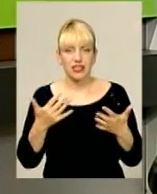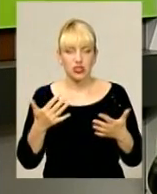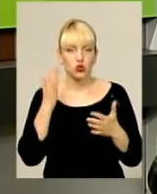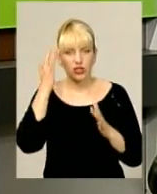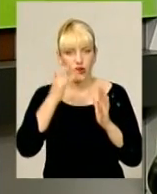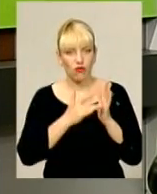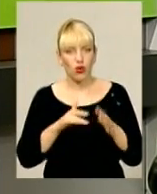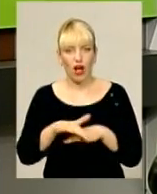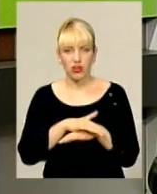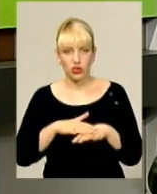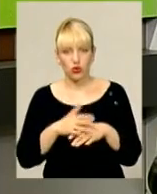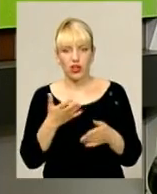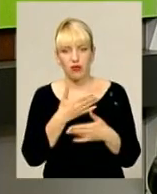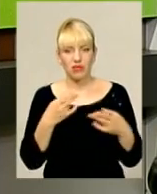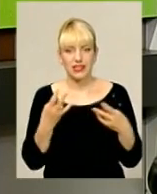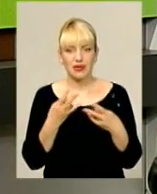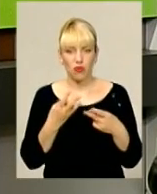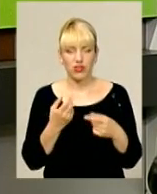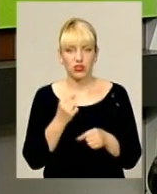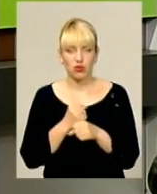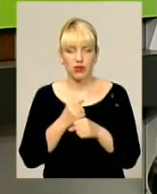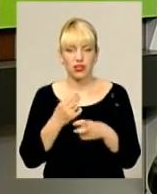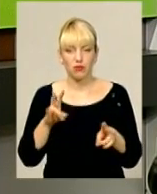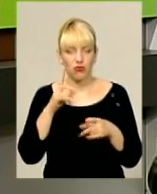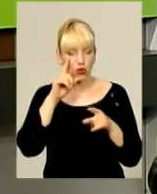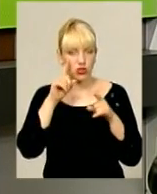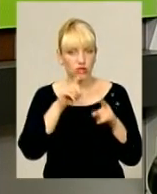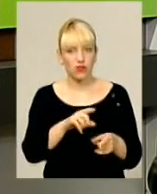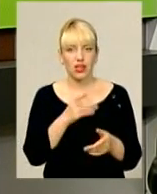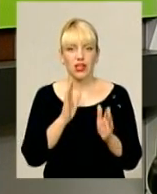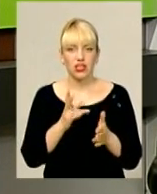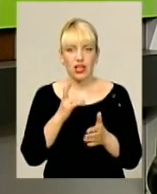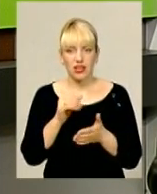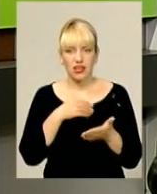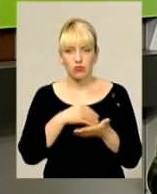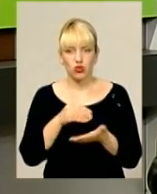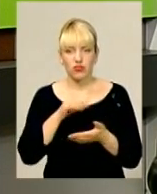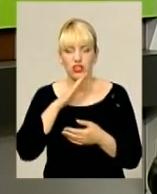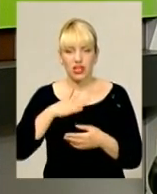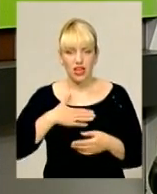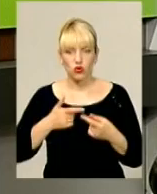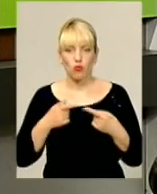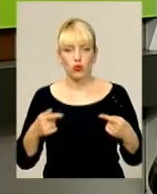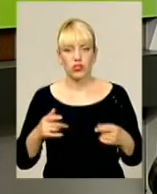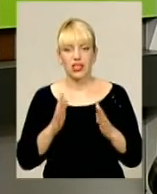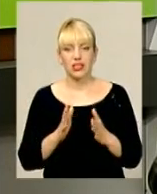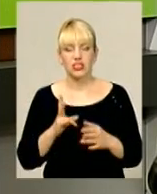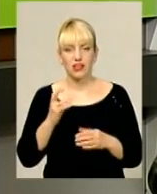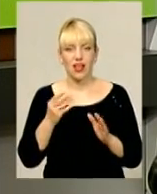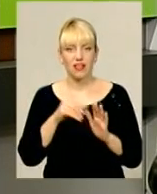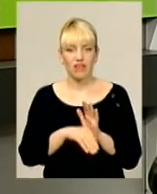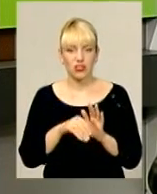повинні це зробити, тому що ми не повинні концентруватись лише, наприклад, на споживачах нашої продукції, або лише на